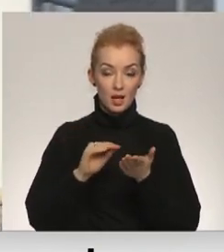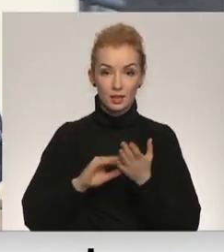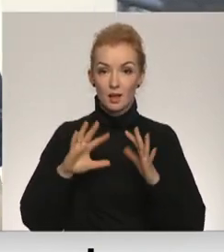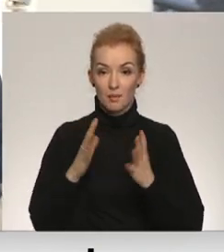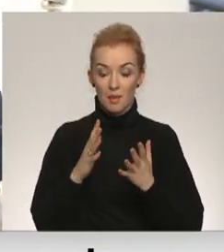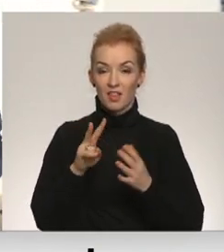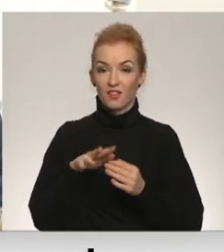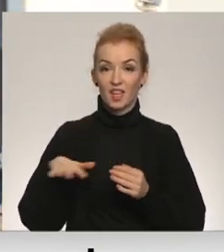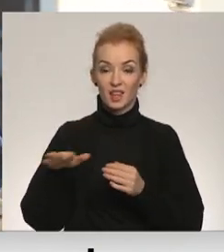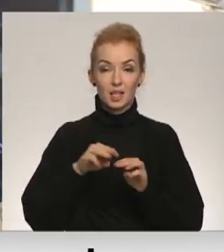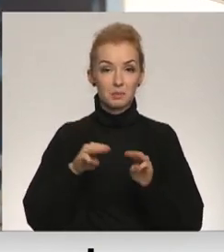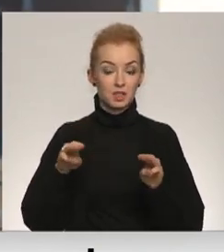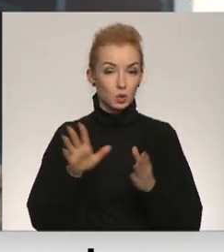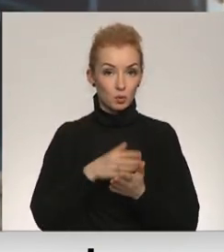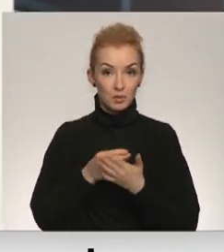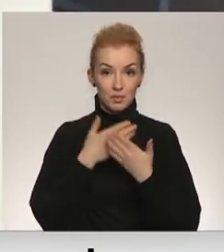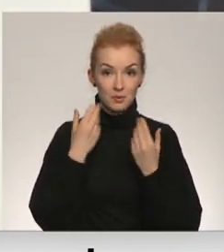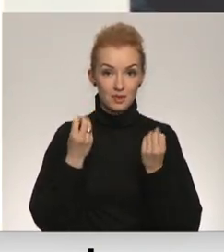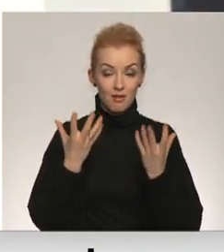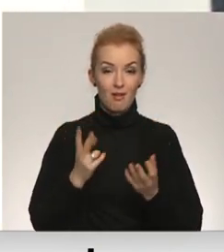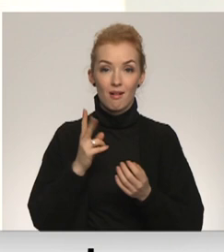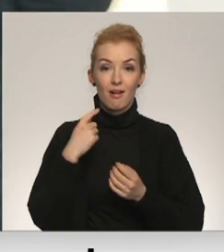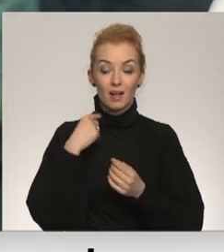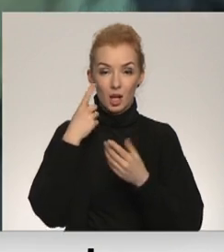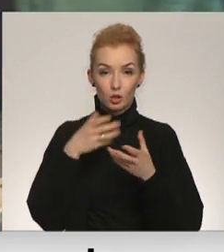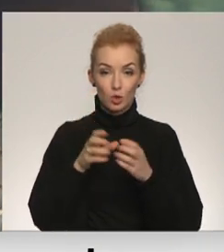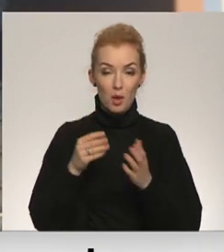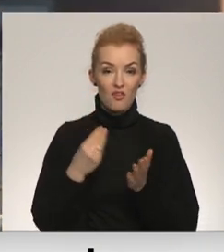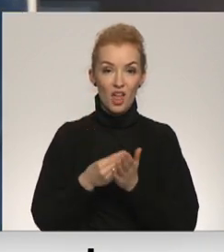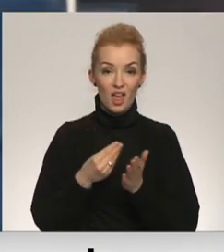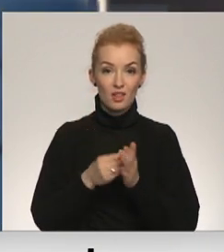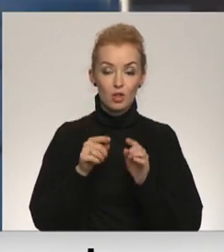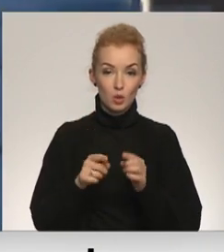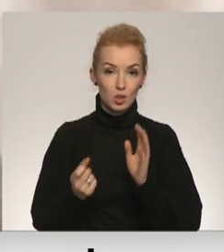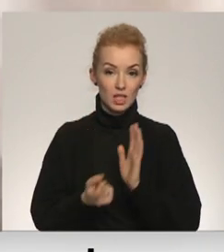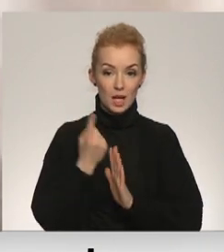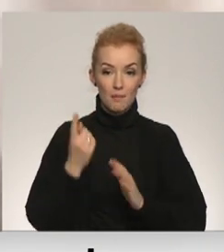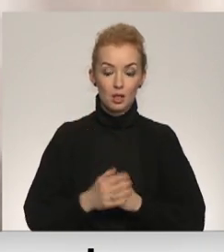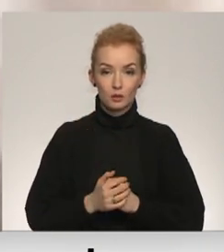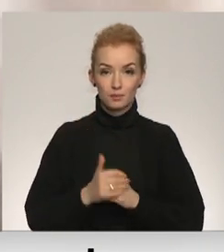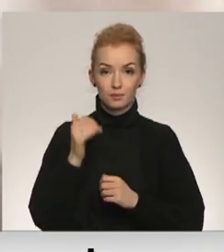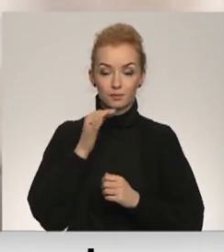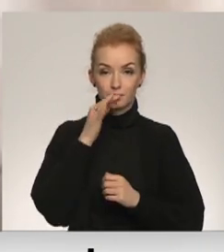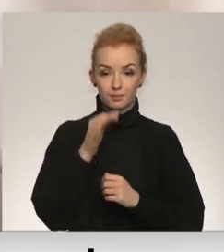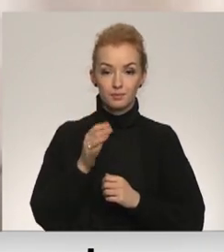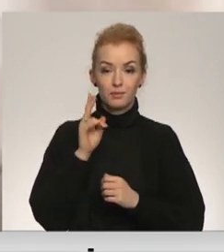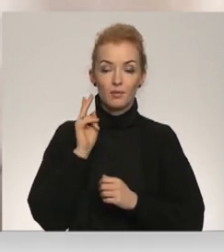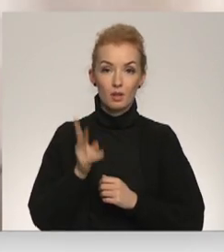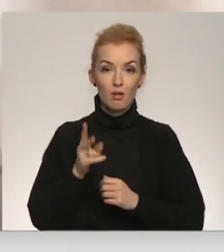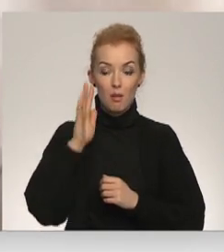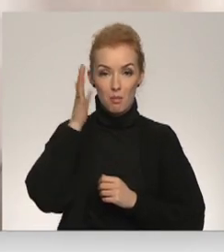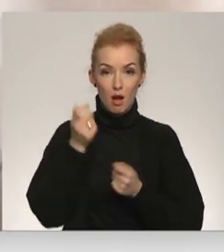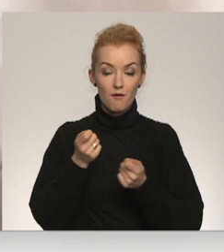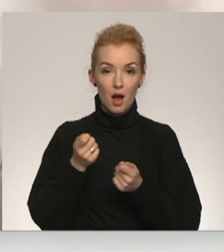videsministrie joprojām nav skaidrs, kā Rīgas doma vērtēs šos objektīvos iemeslus. Kā gan pārvalde izvērtēt, kuram